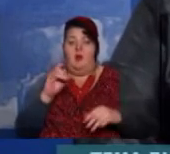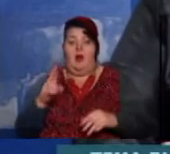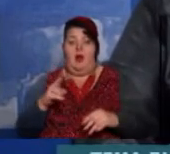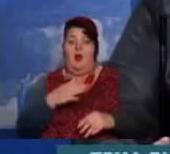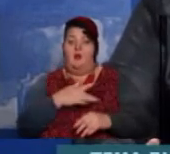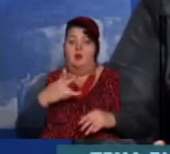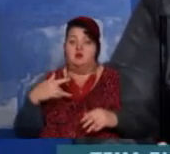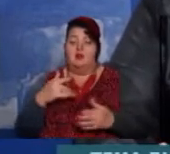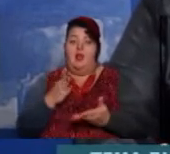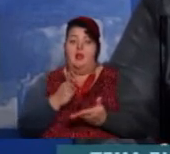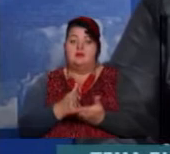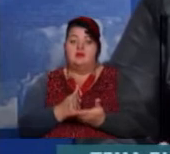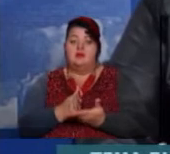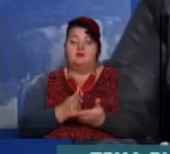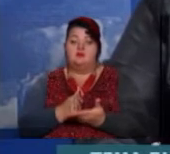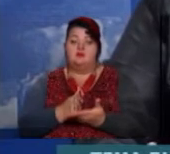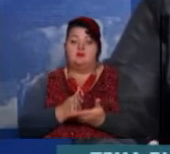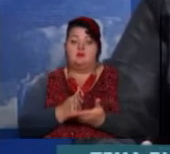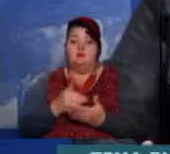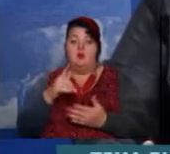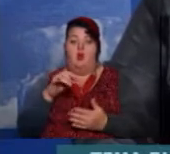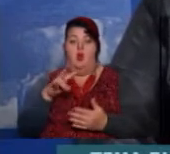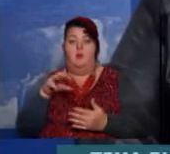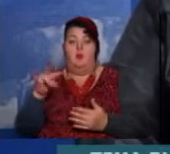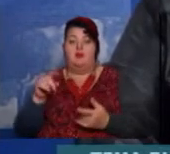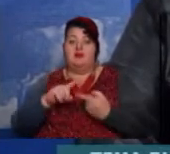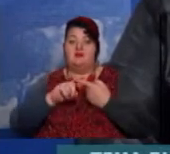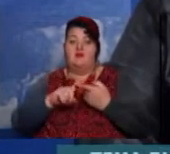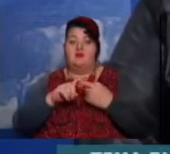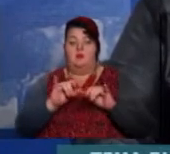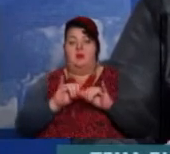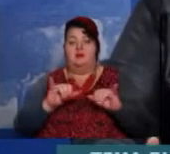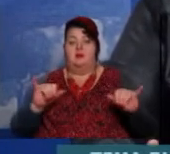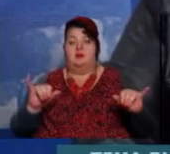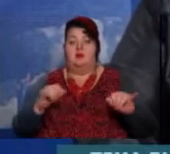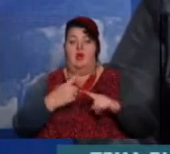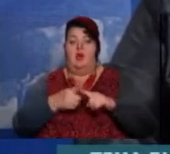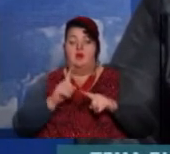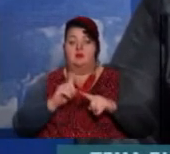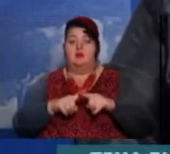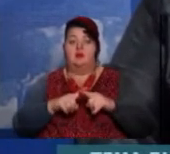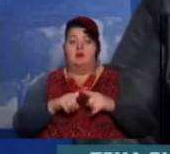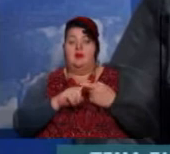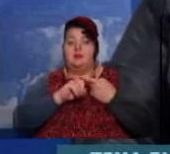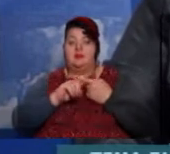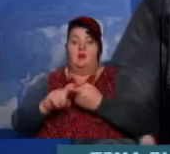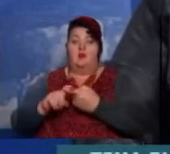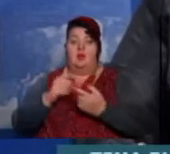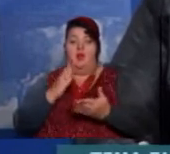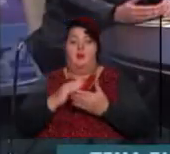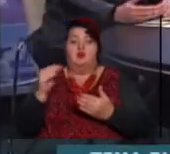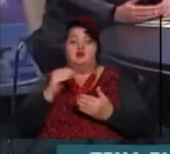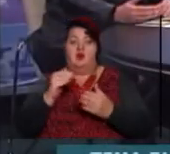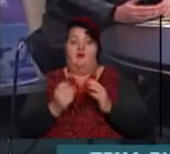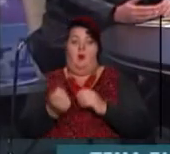желези імеє гормонозависиму тенденцію, ось ці гормони, вони імеють жирове